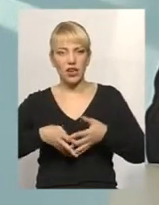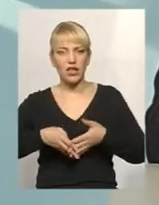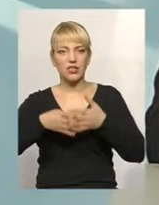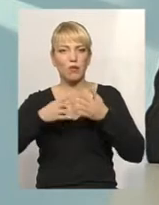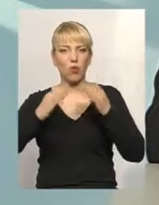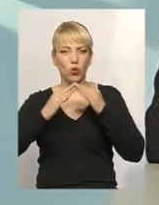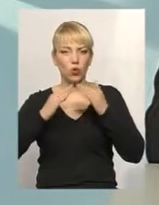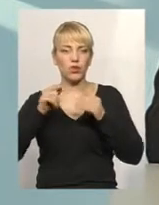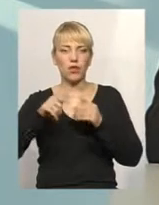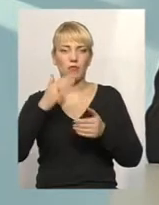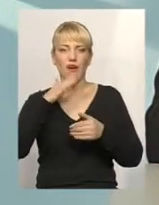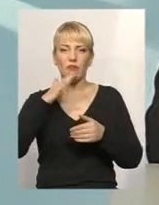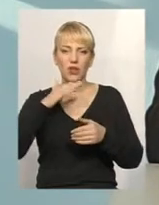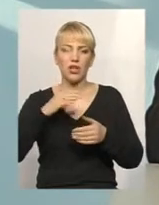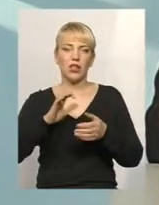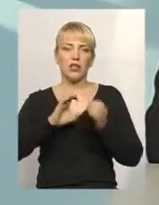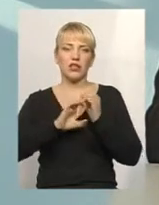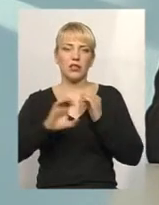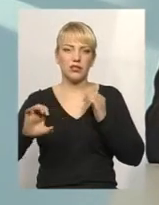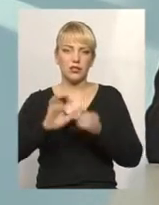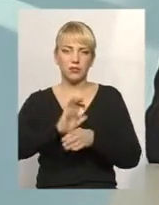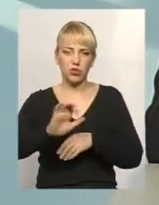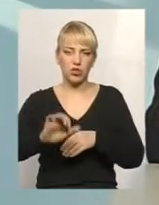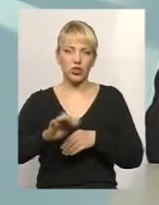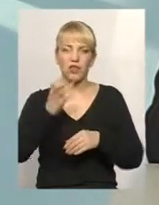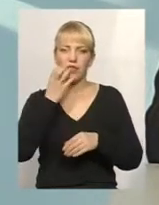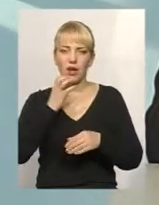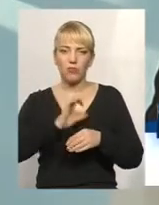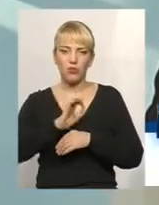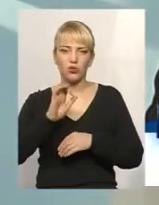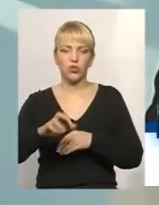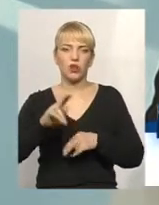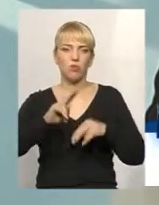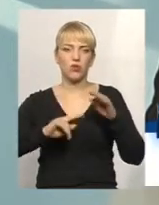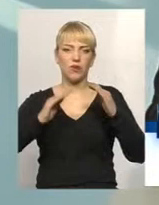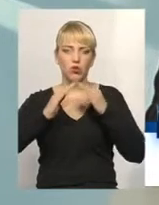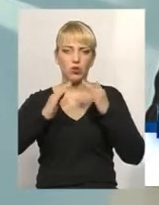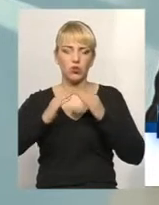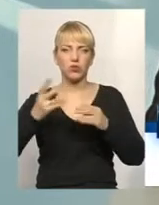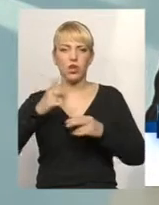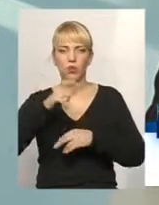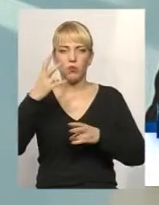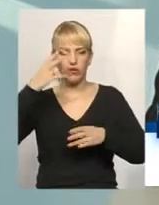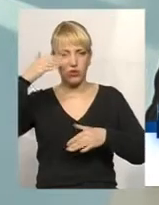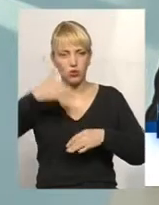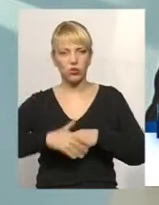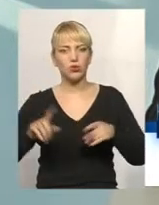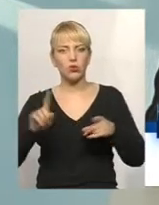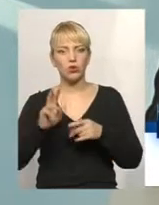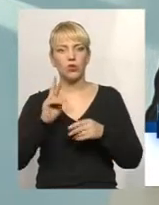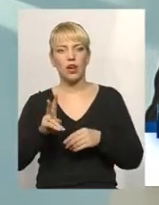електропостачання, водопостачання, теплопостачання, будівельна конструкція. Люди мають розуміти, що як мінімум